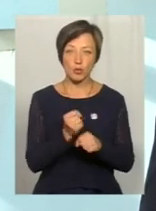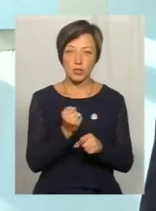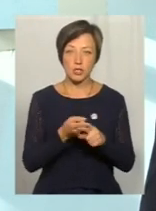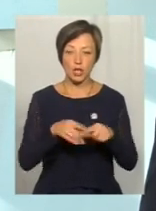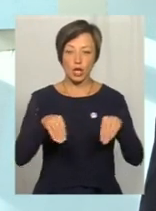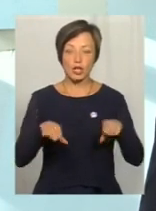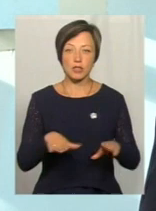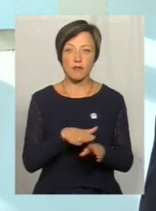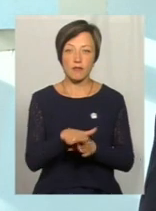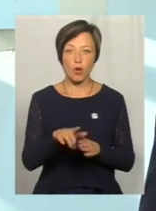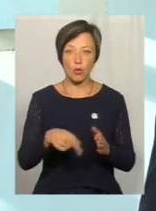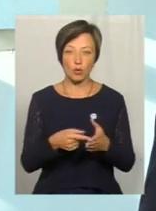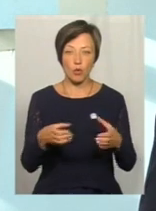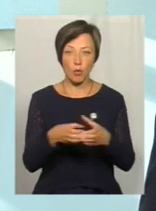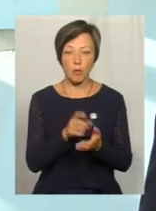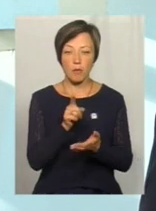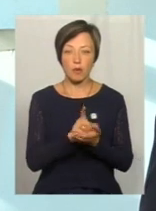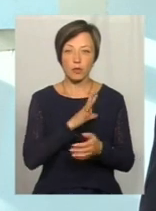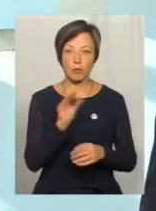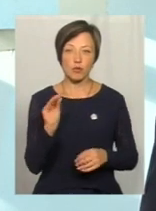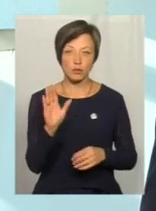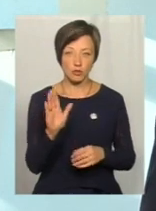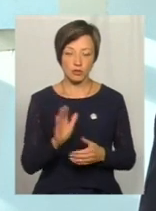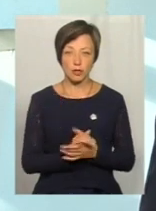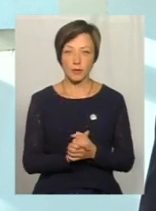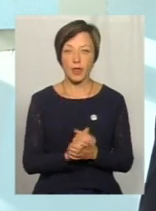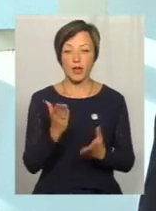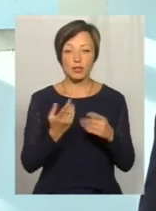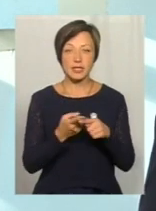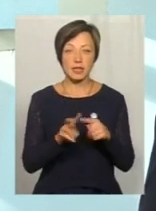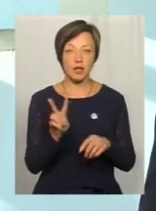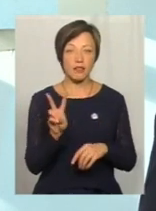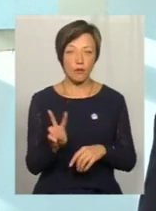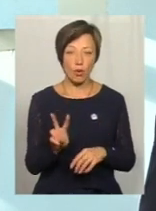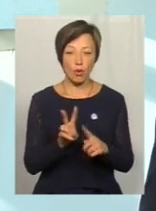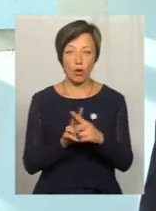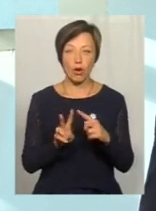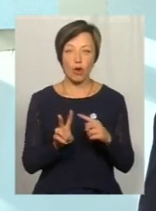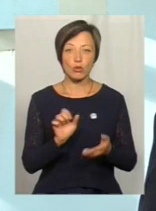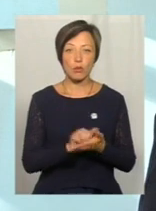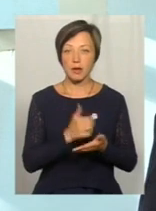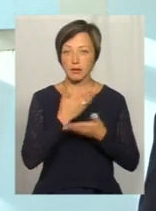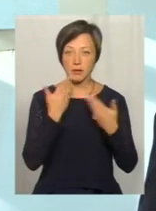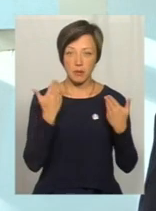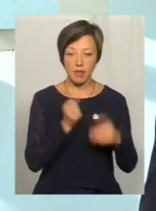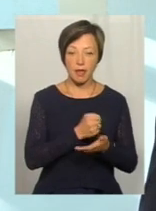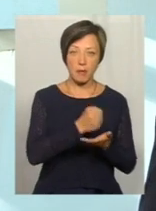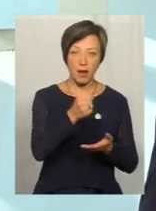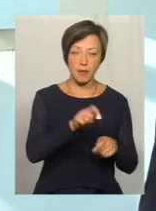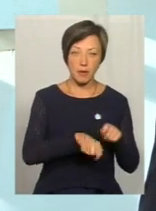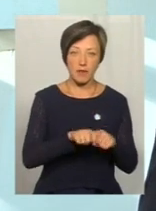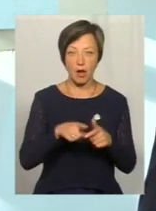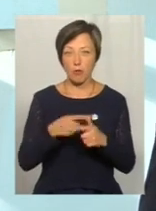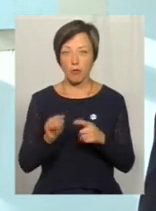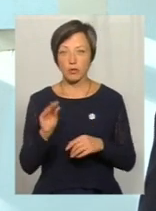рішення виконкому, та обов'язково має бути посвідчення. Якщо цих двох документів немає, направлено на перевірку та посвідчення, або